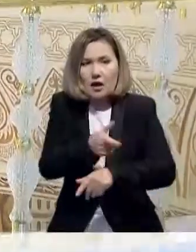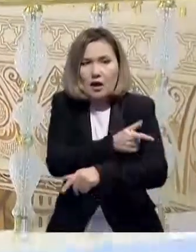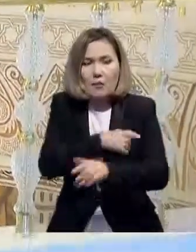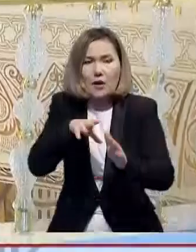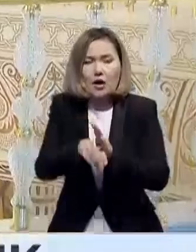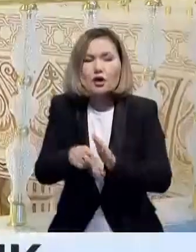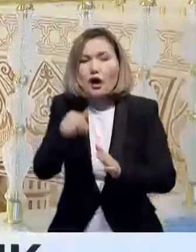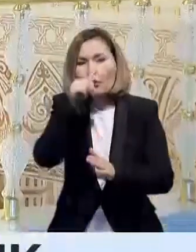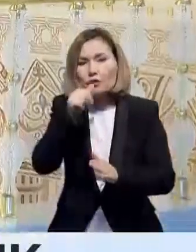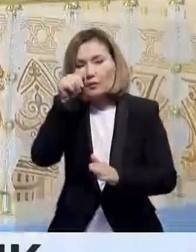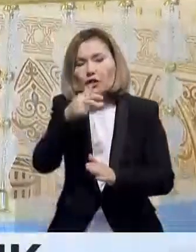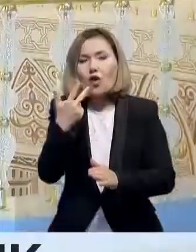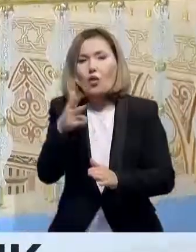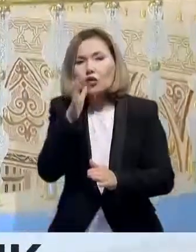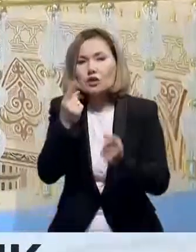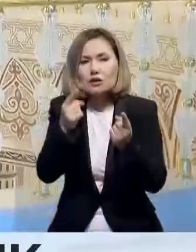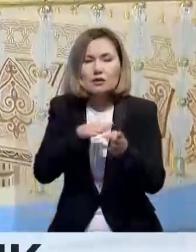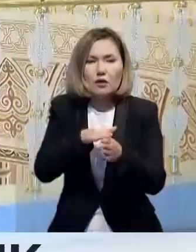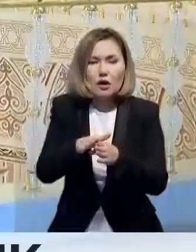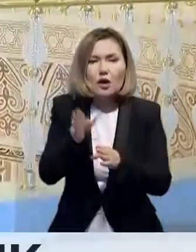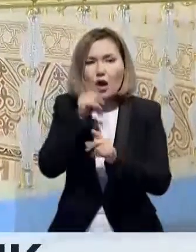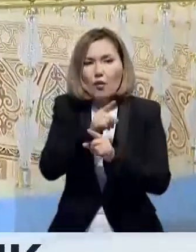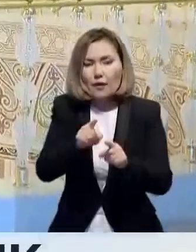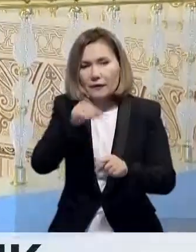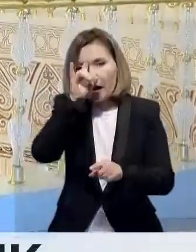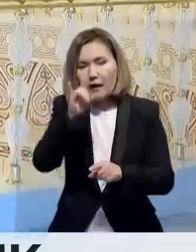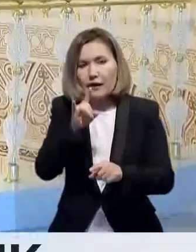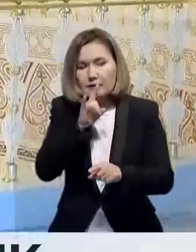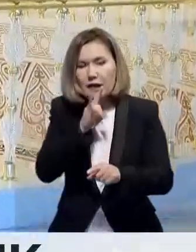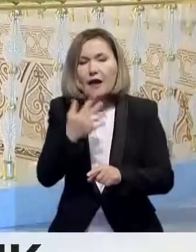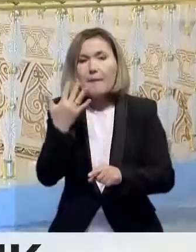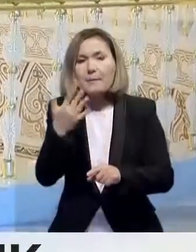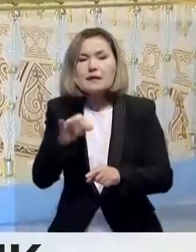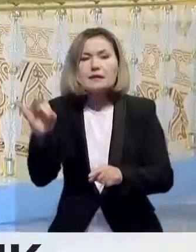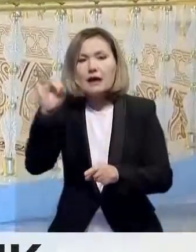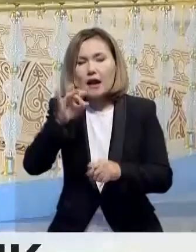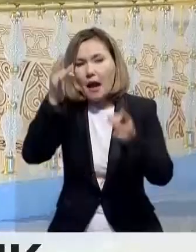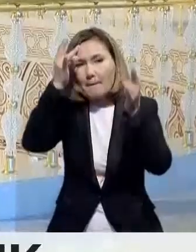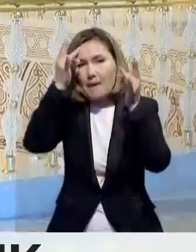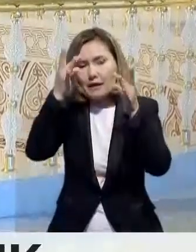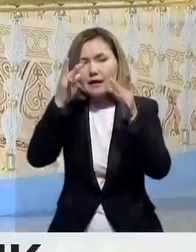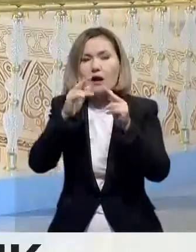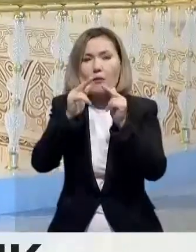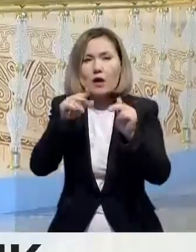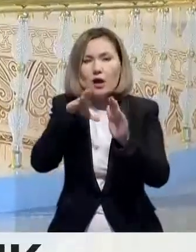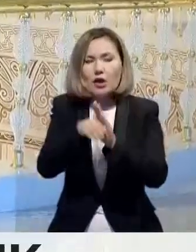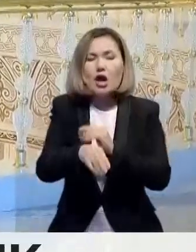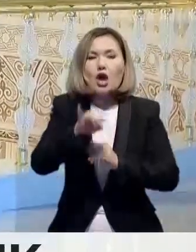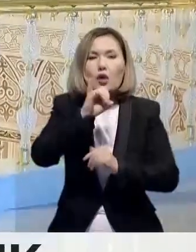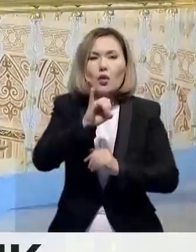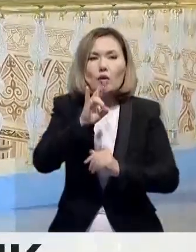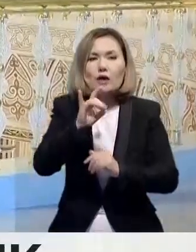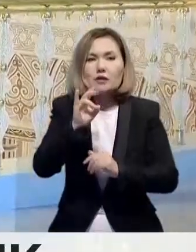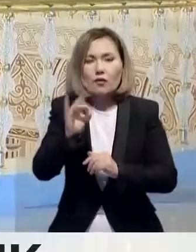30 жыл тұлды. Осы уақыт үшінде еліміздің 5 тарихи және мәдени мұрасы Юниусқаның